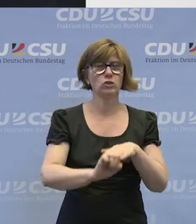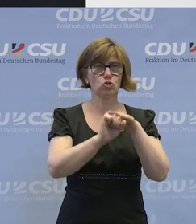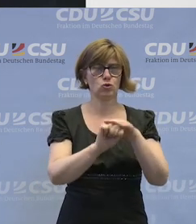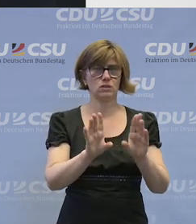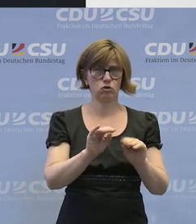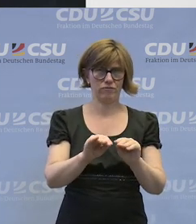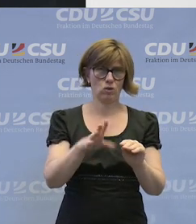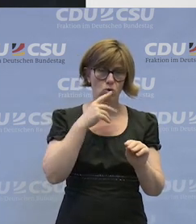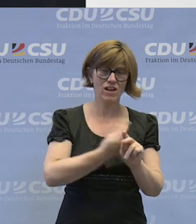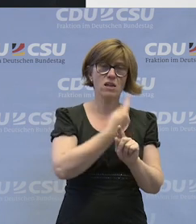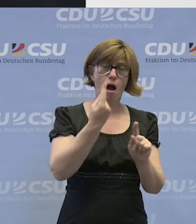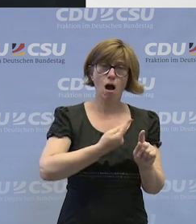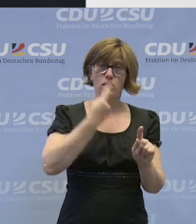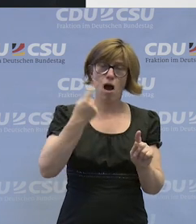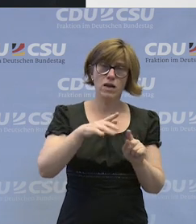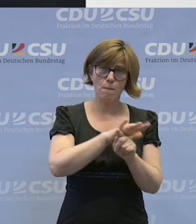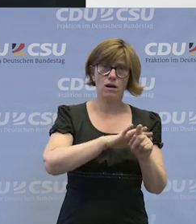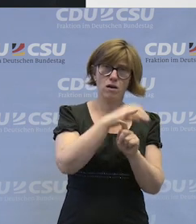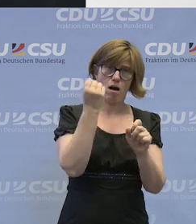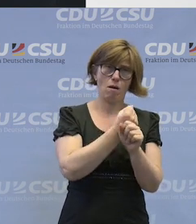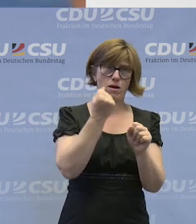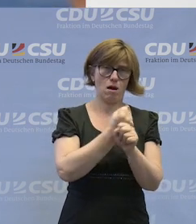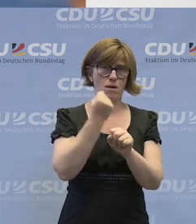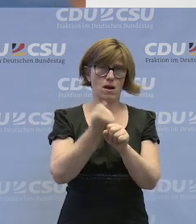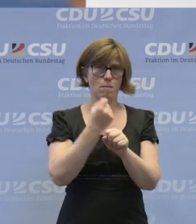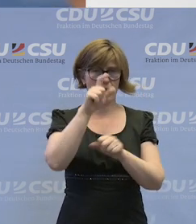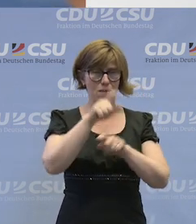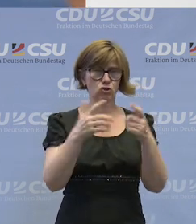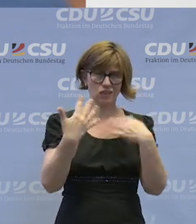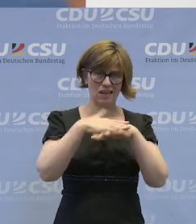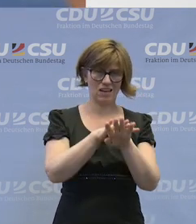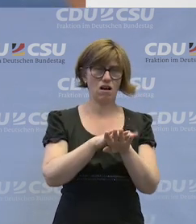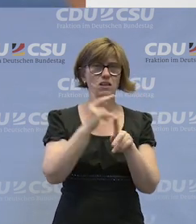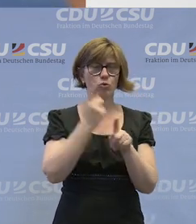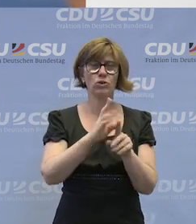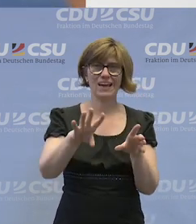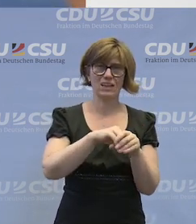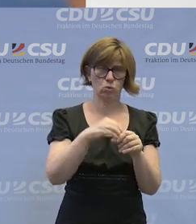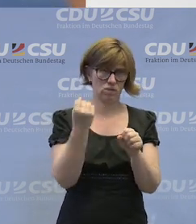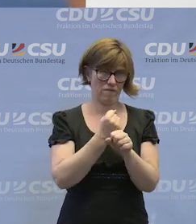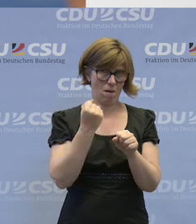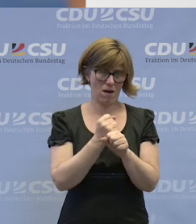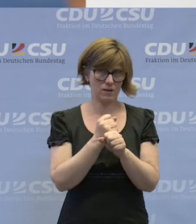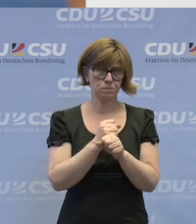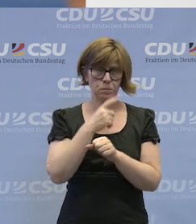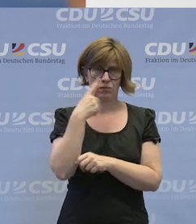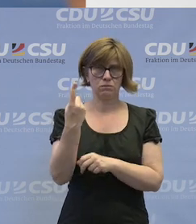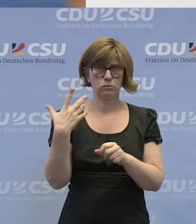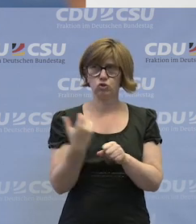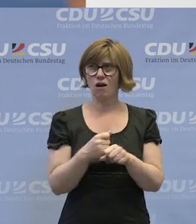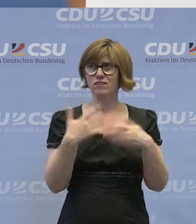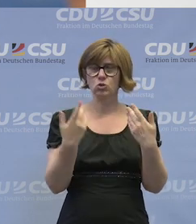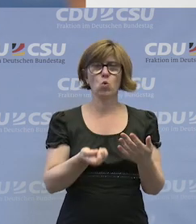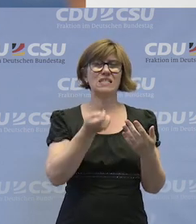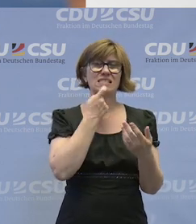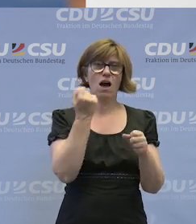ja schon seit Jahrzehnten in dem Bereich Arbeit für Menschen integrativ und inklusiv tätig ist. Wenn Sie es schaffen, das auf die